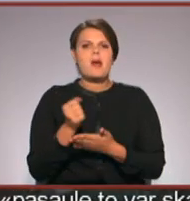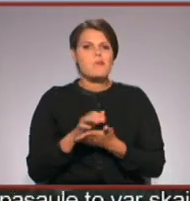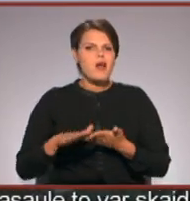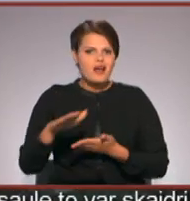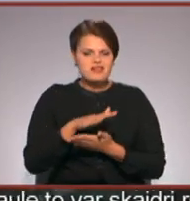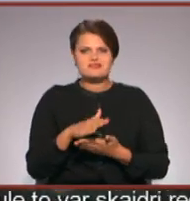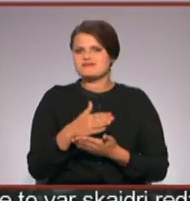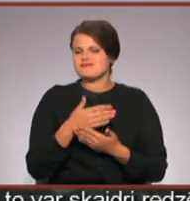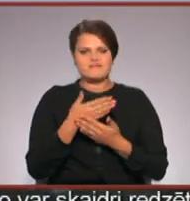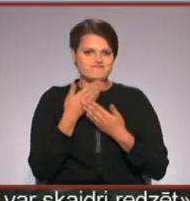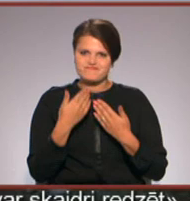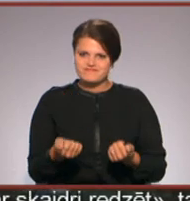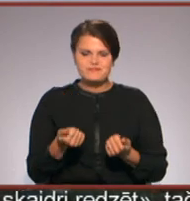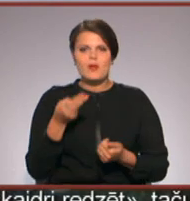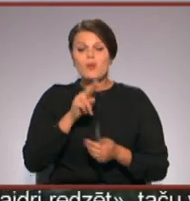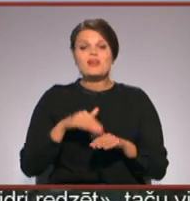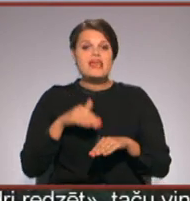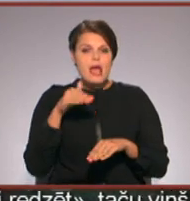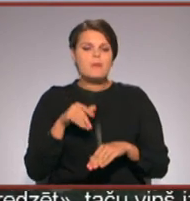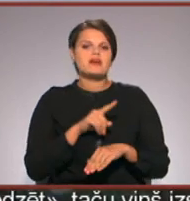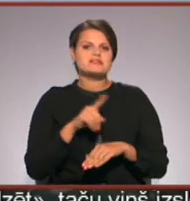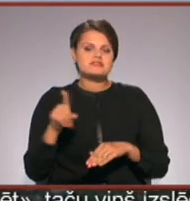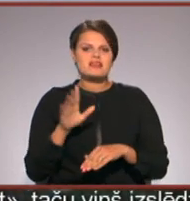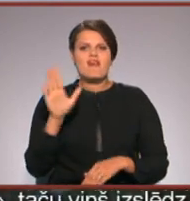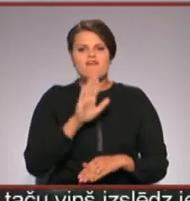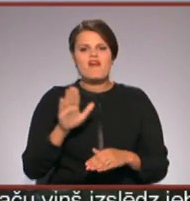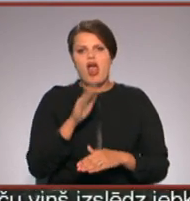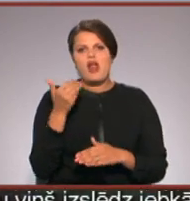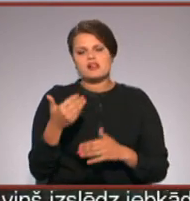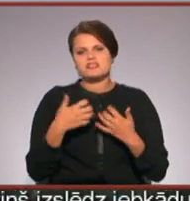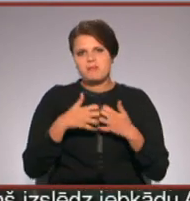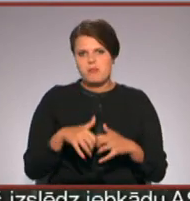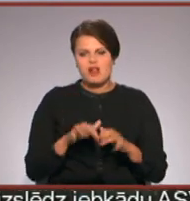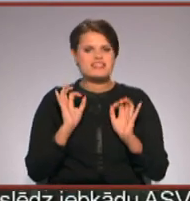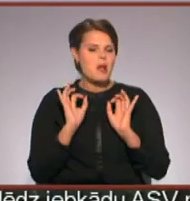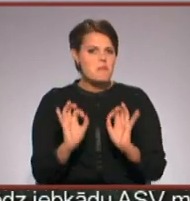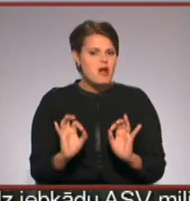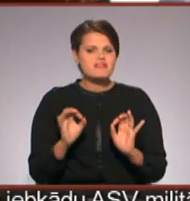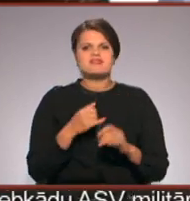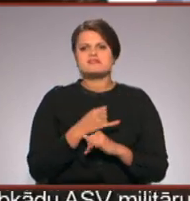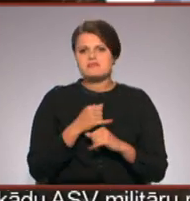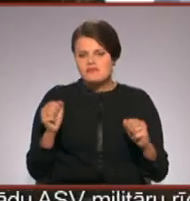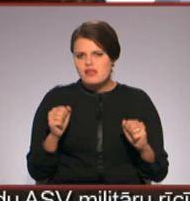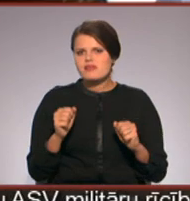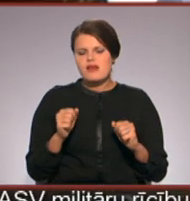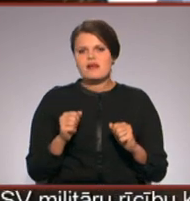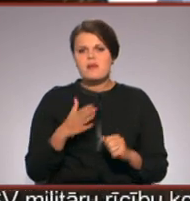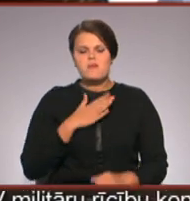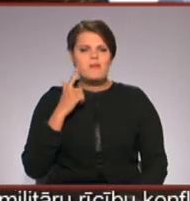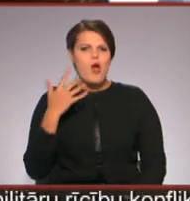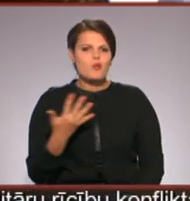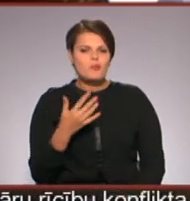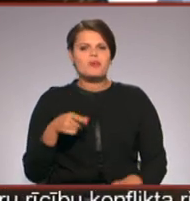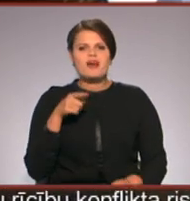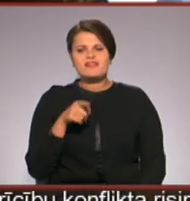pagastā, nav attaisnojušās un iemeslis tam esot valsts politika. Patiesībā, jā, manuprāt, arī